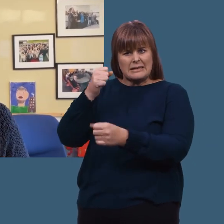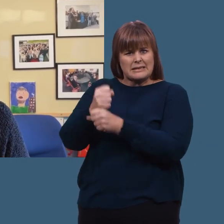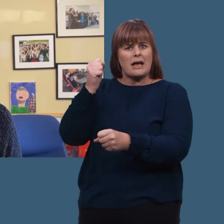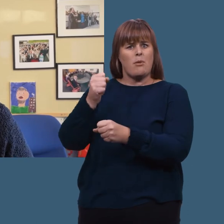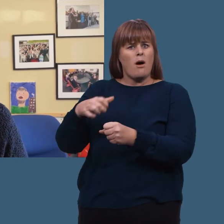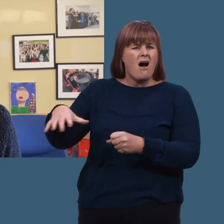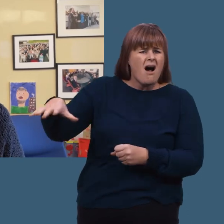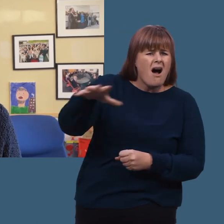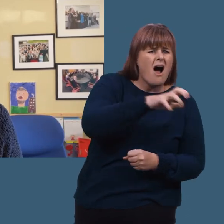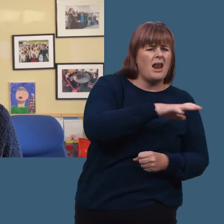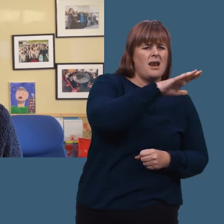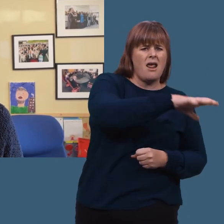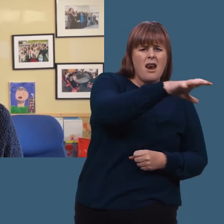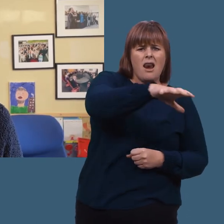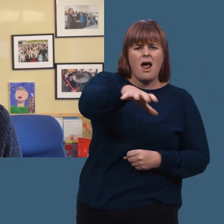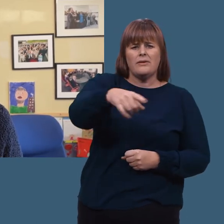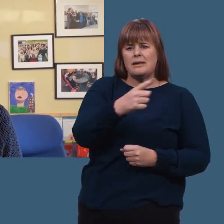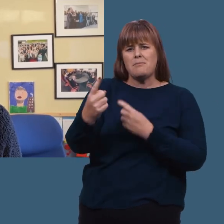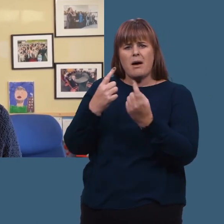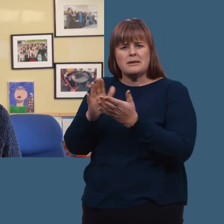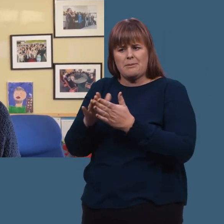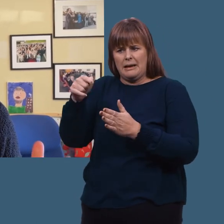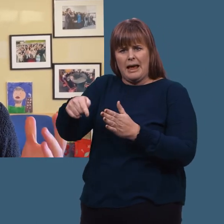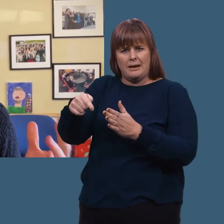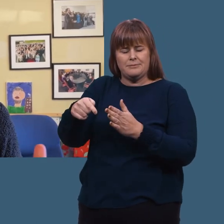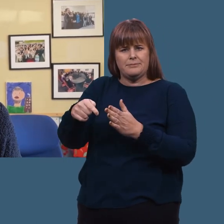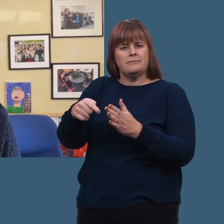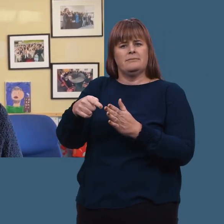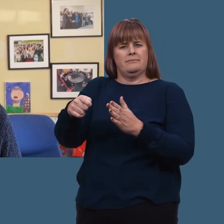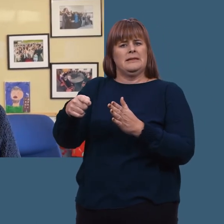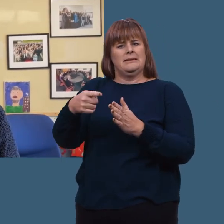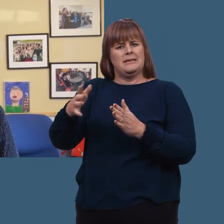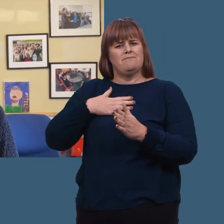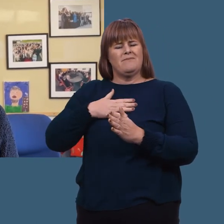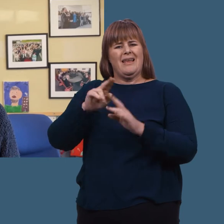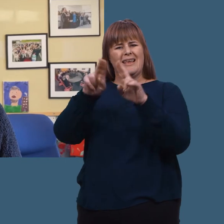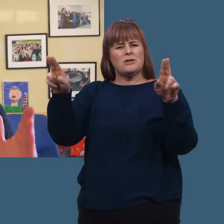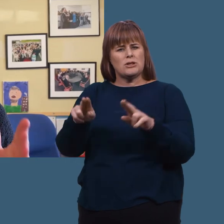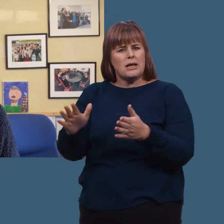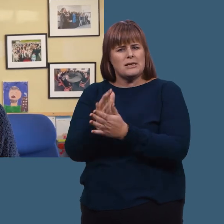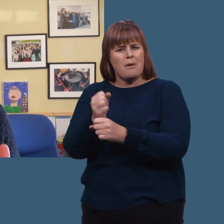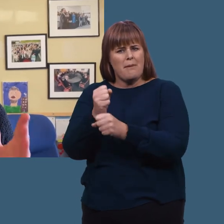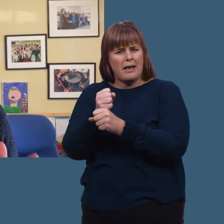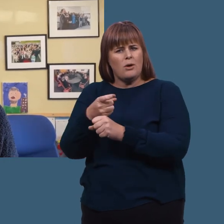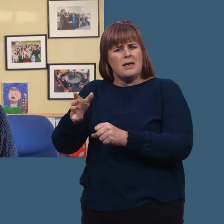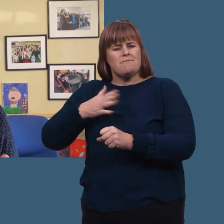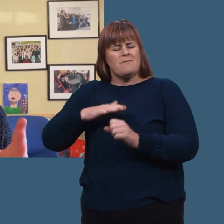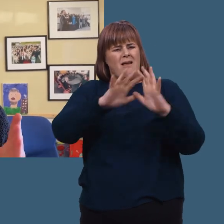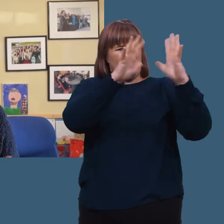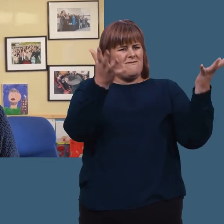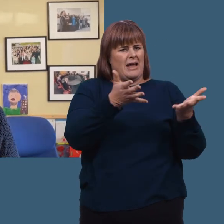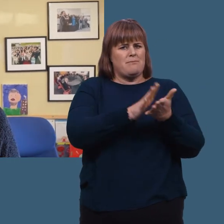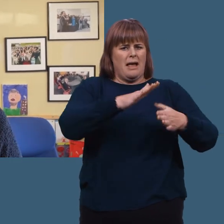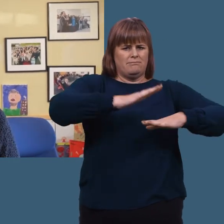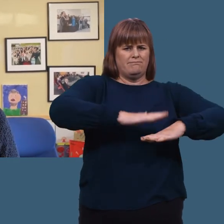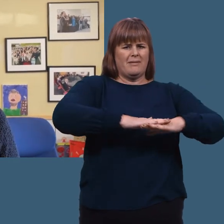på at alle land i verden snakker sammen. FN står for internasjonalt samarbeid, og for en verden styrt av